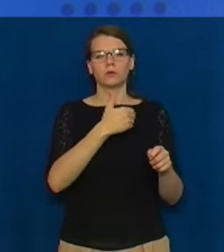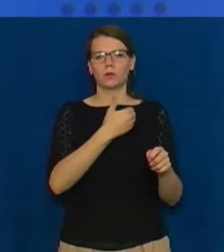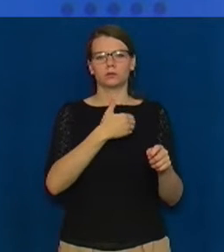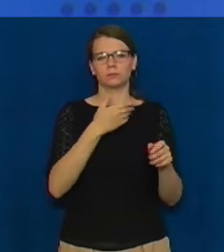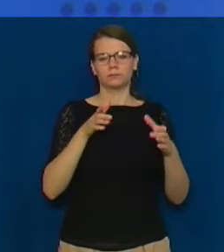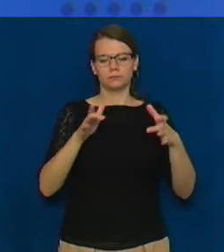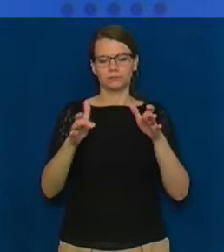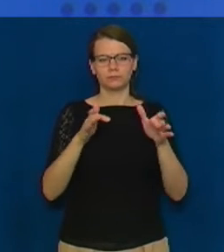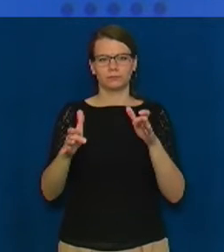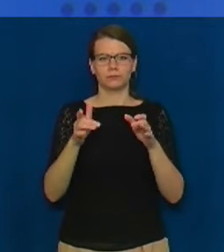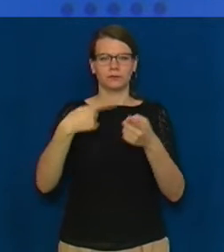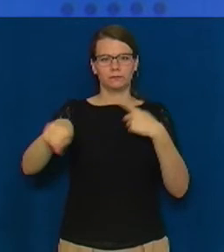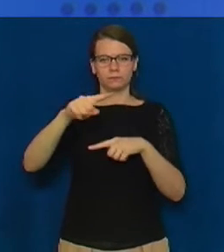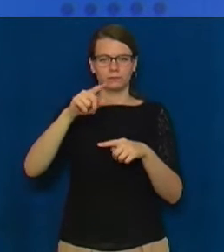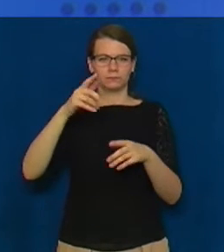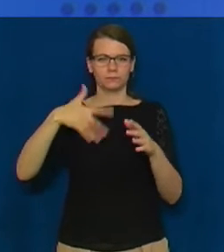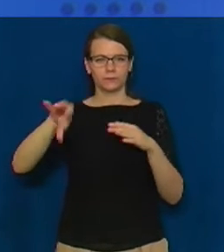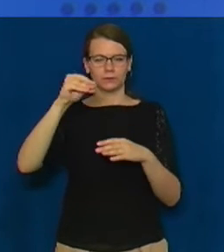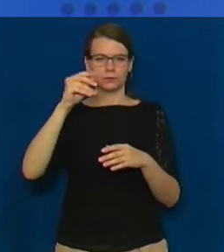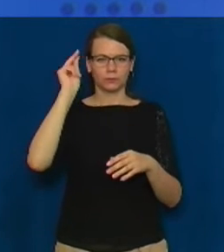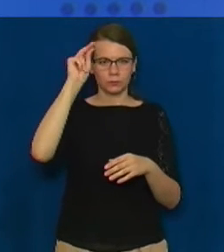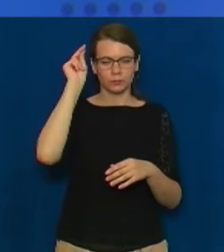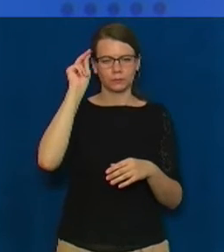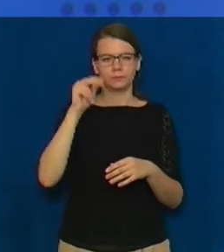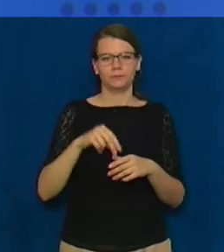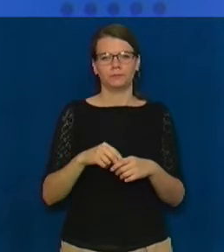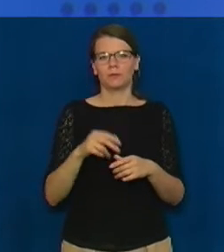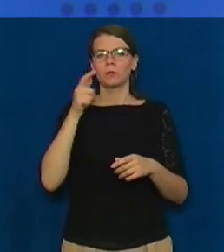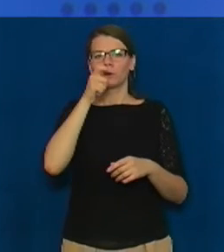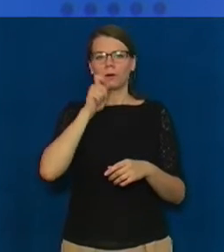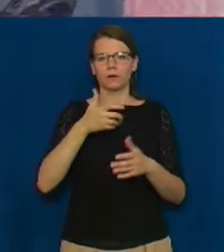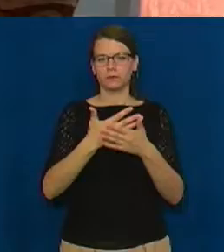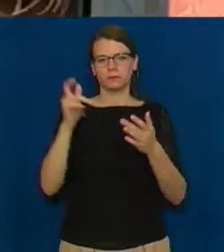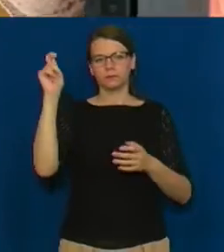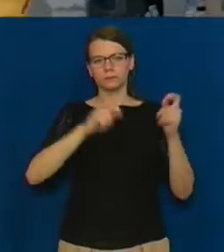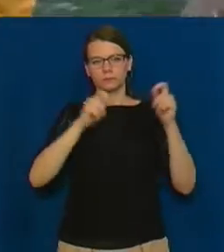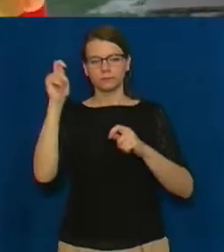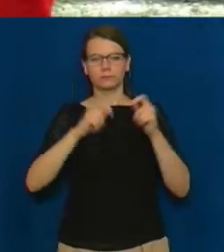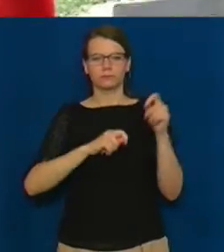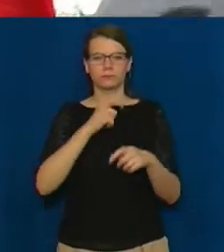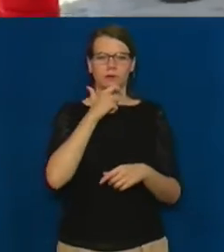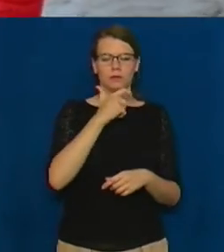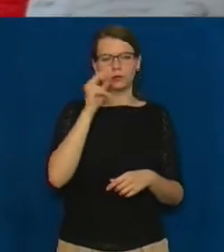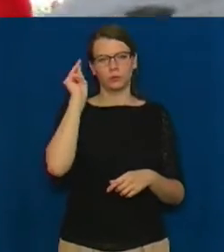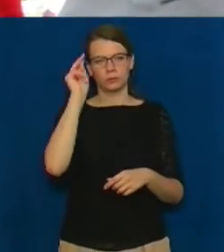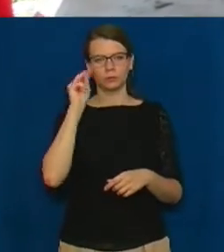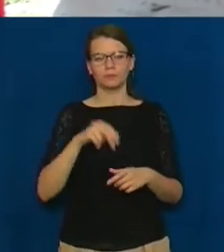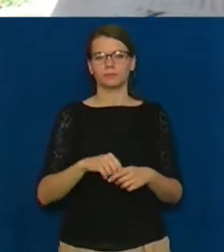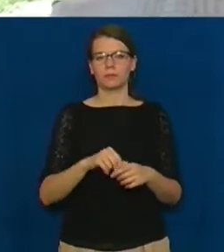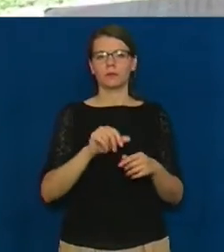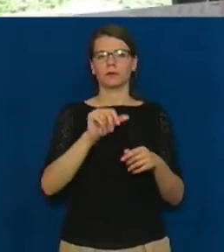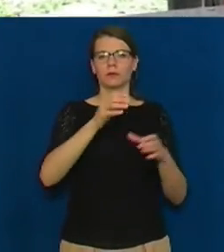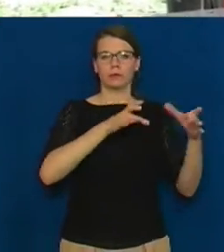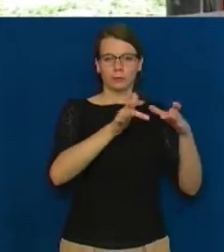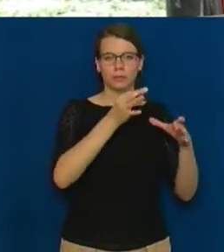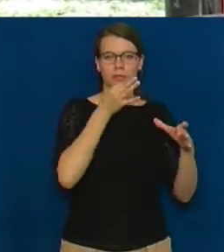глини, приїздять люди з усієї України. На одному із занять побувала і Тетяна Рева. Перш ніж гончарувати, дуже